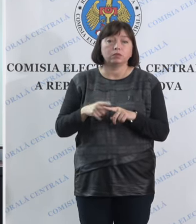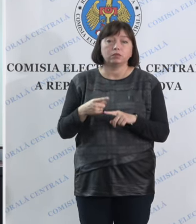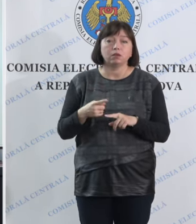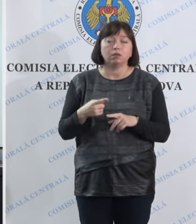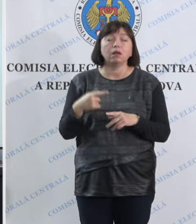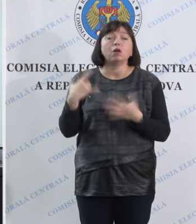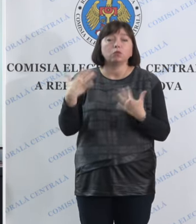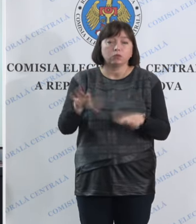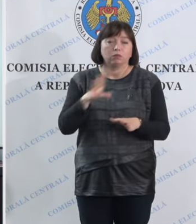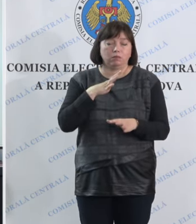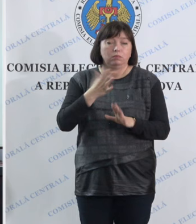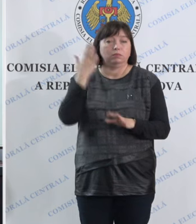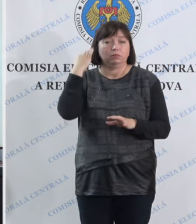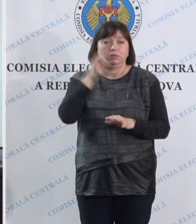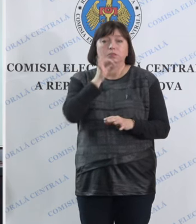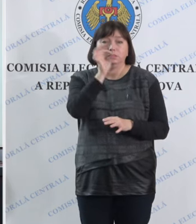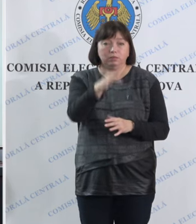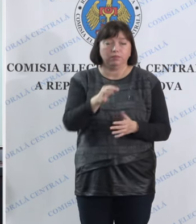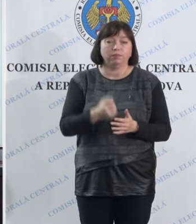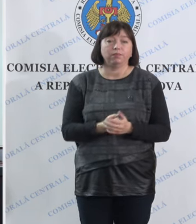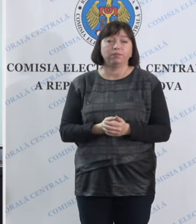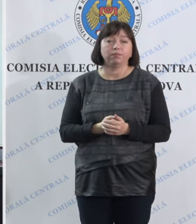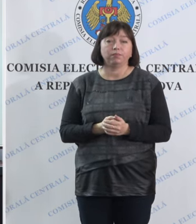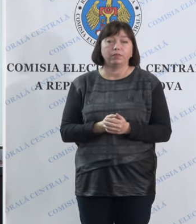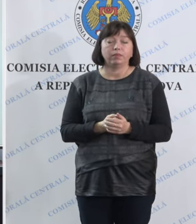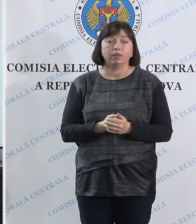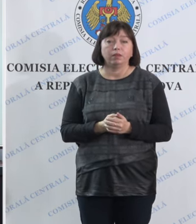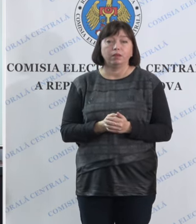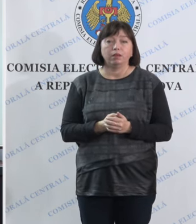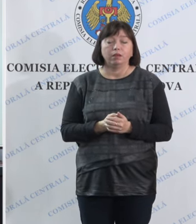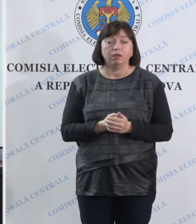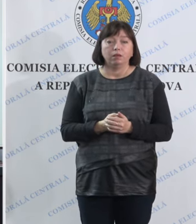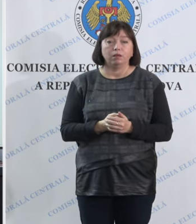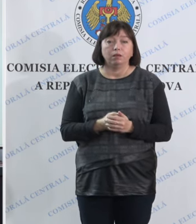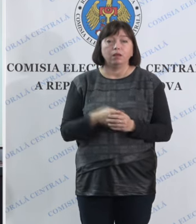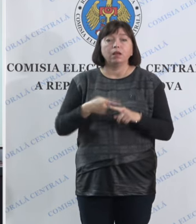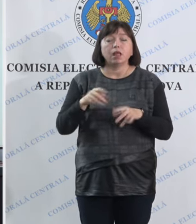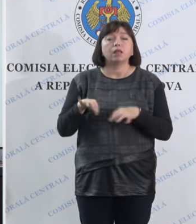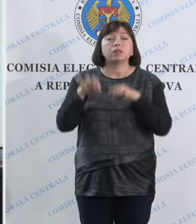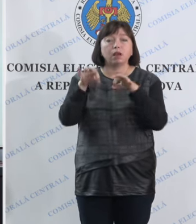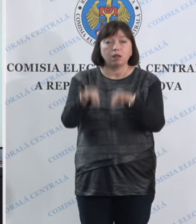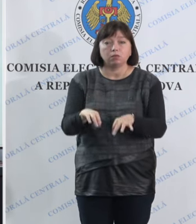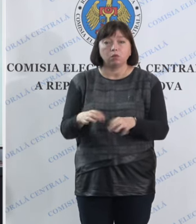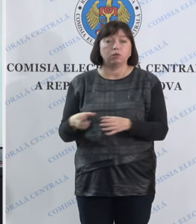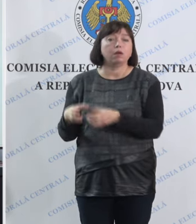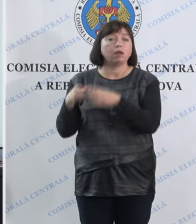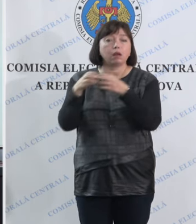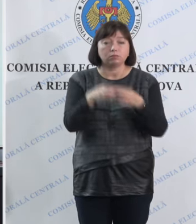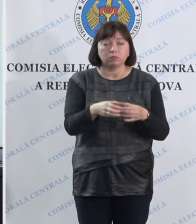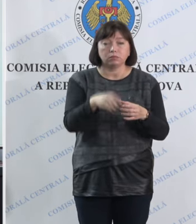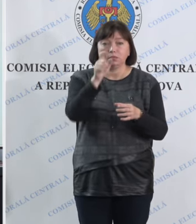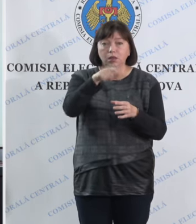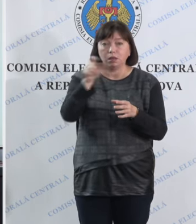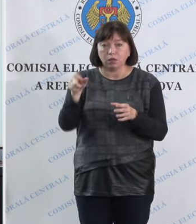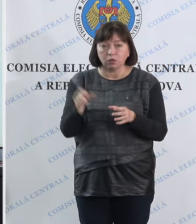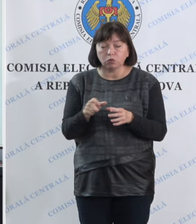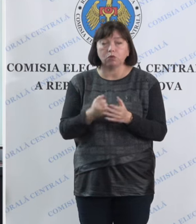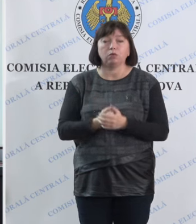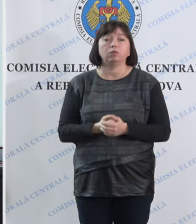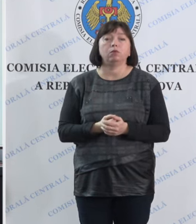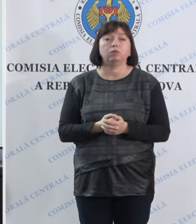le-am anunțat și anterior. Deci, vizează transportarea alegătorilor,